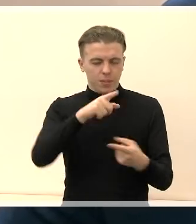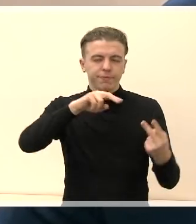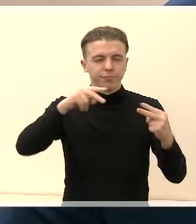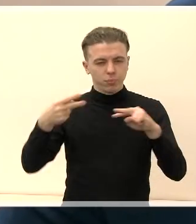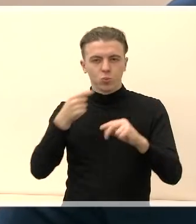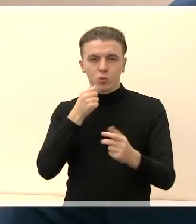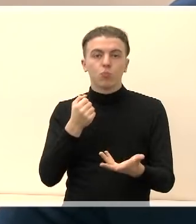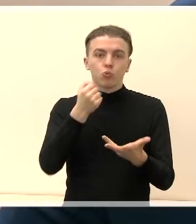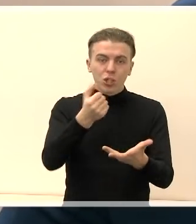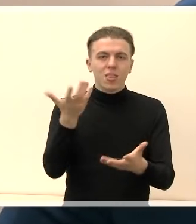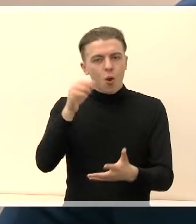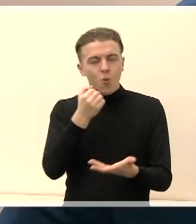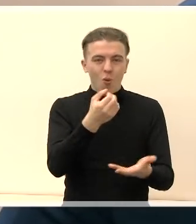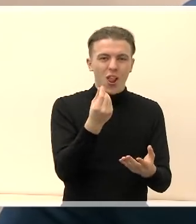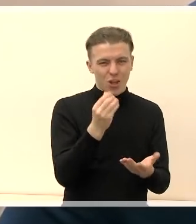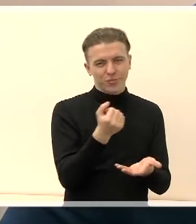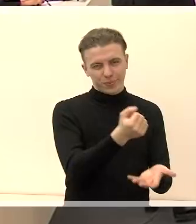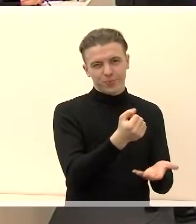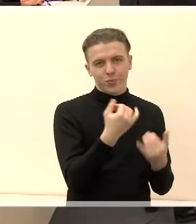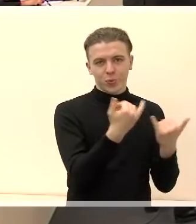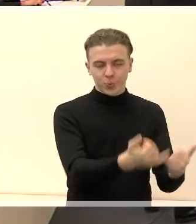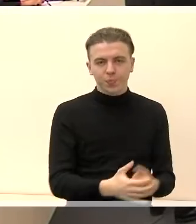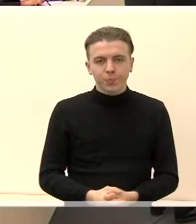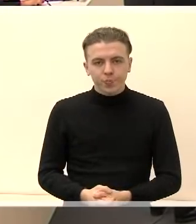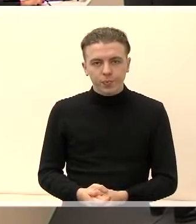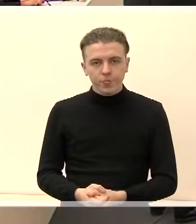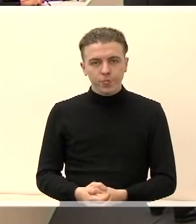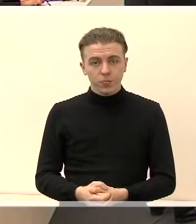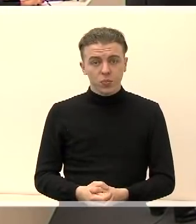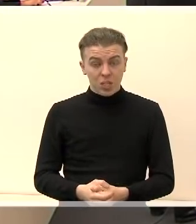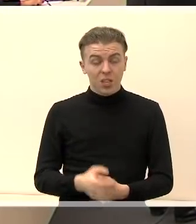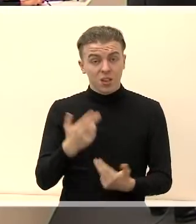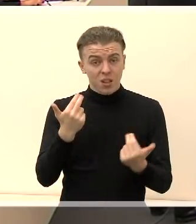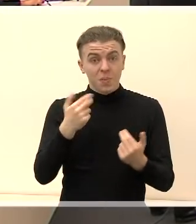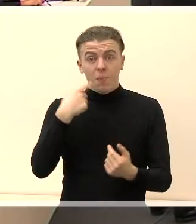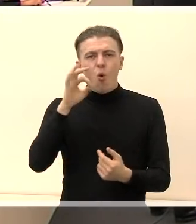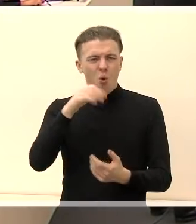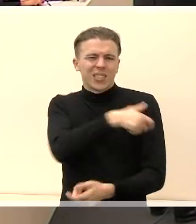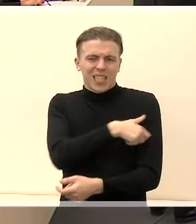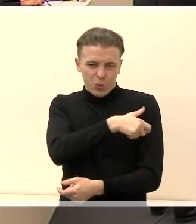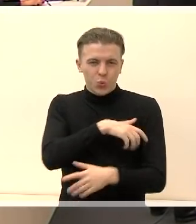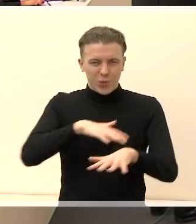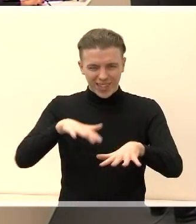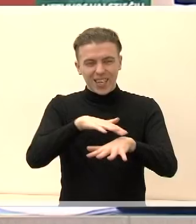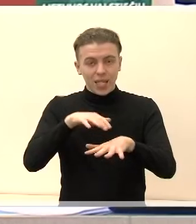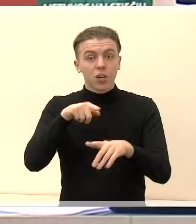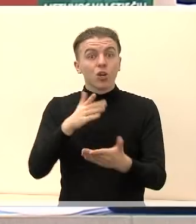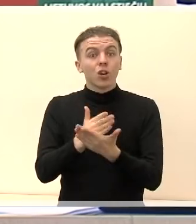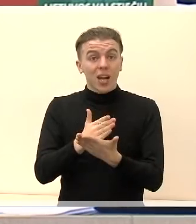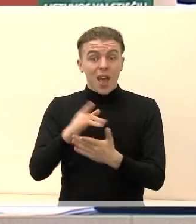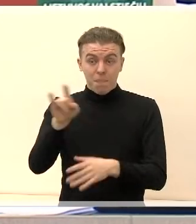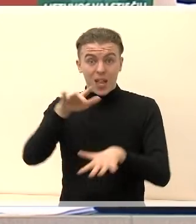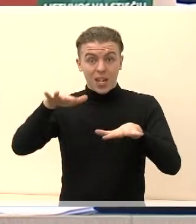biudžete, numatant didesnės lėšas. Taip, kalbant apie seniūnijas, tai turbūt problema yra, pas mūsų Mariampolės